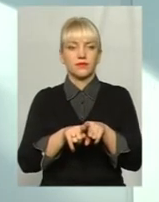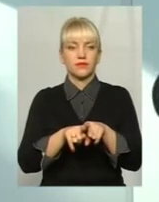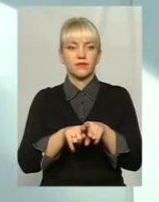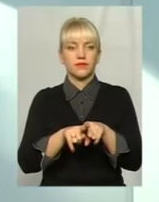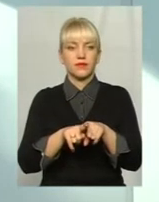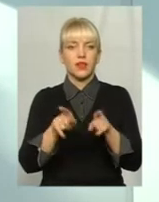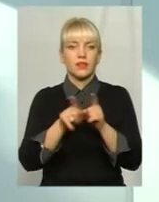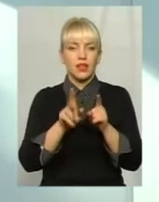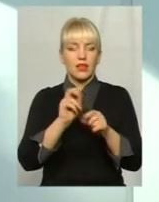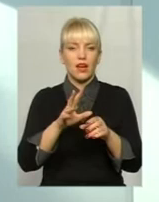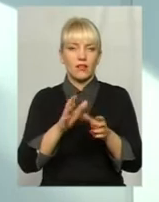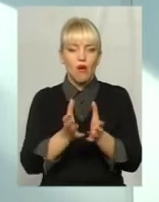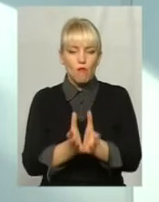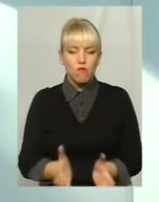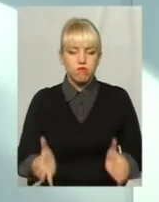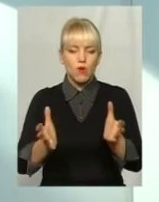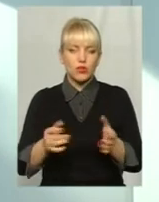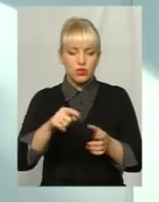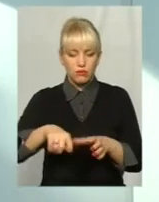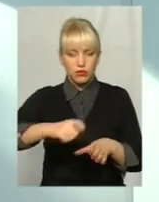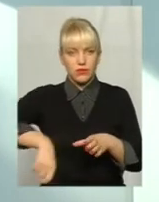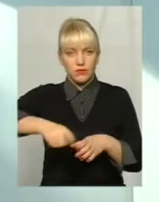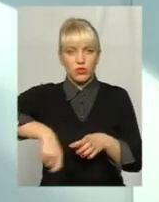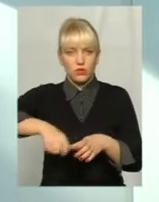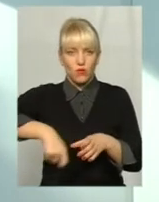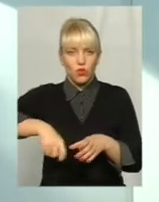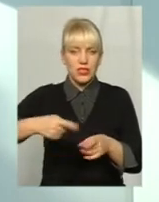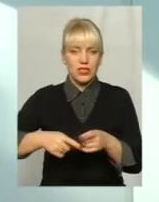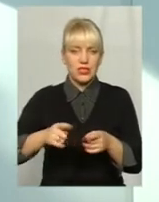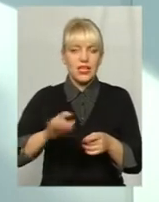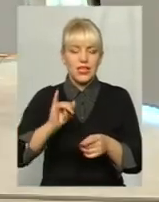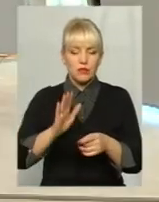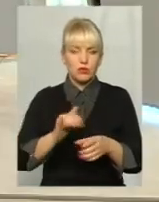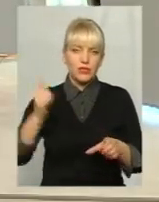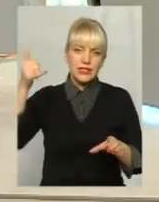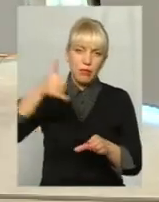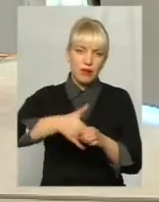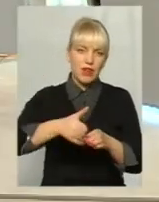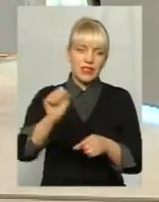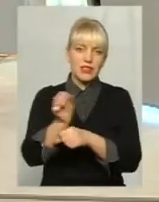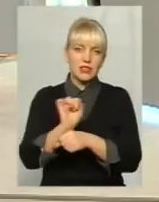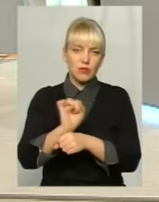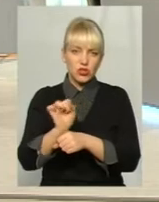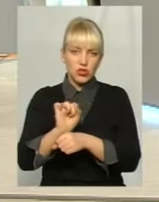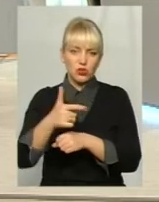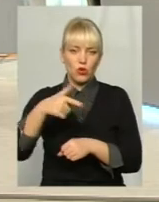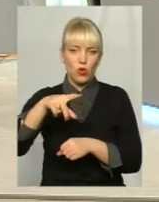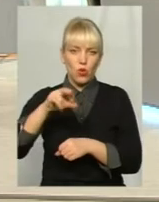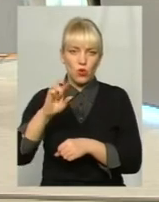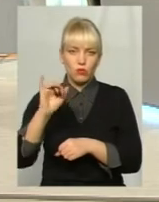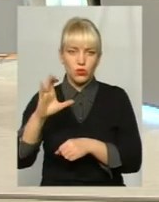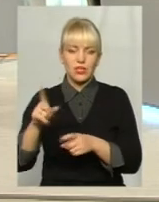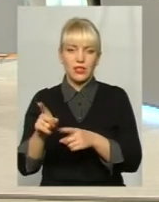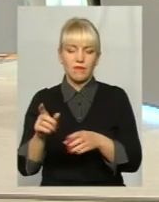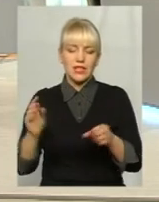посудину, де буде сіль розводитись, і буде заправлятися ця поливальна, ну, ця машина-глобус, на ню ставиться. Також